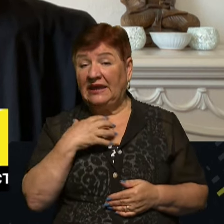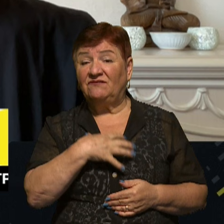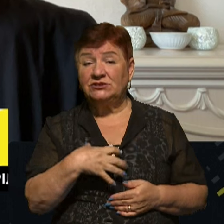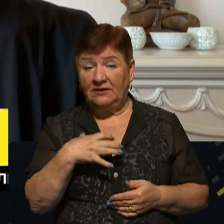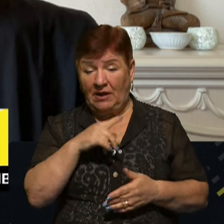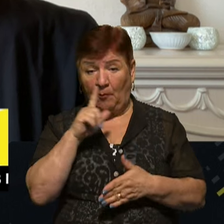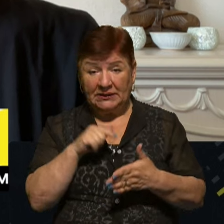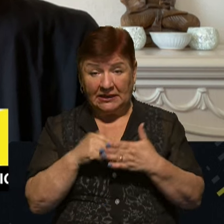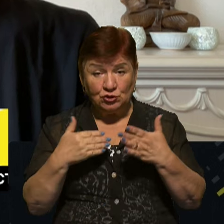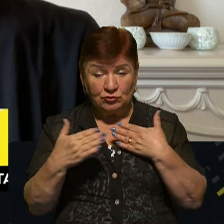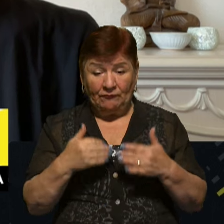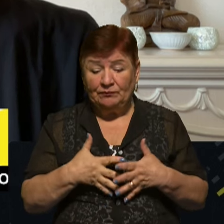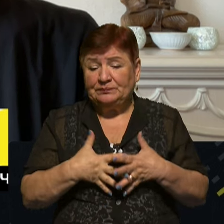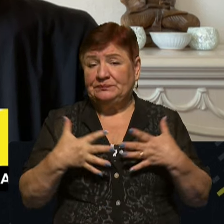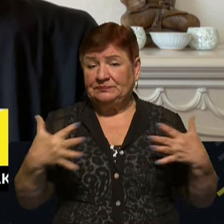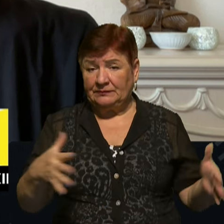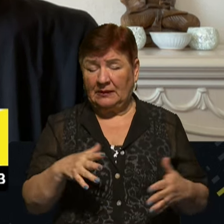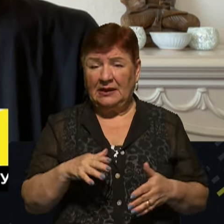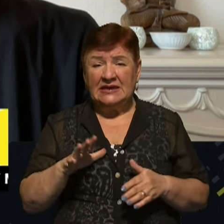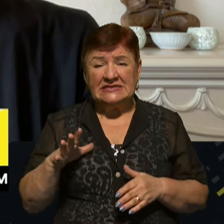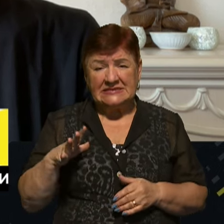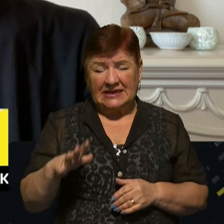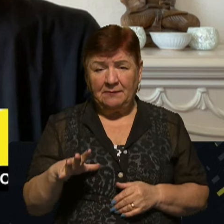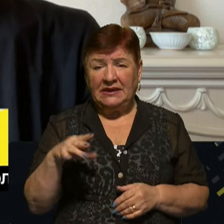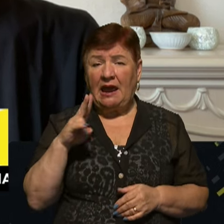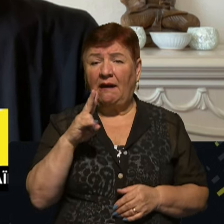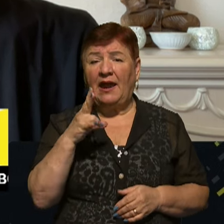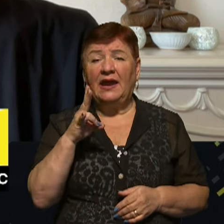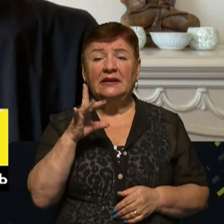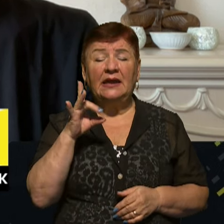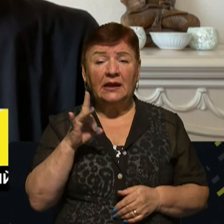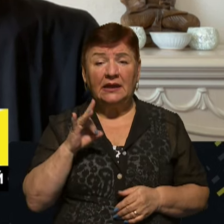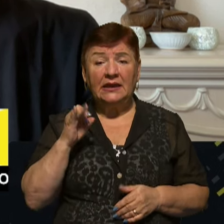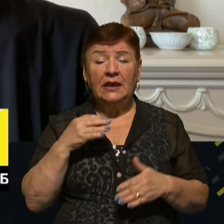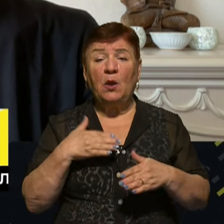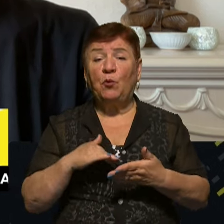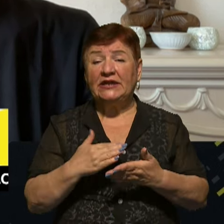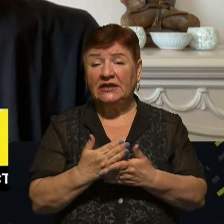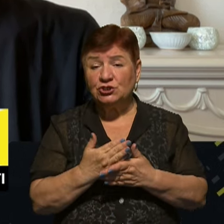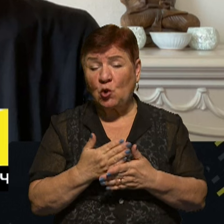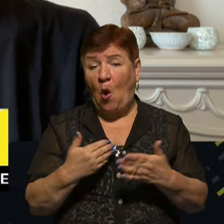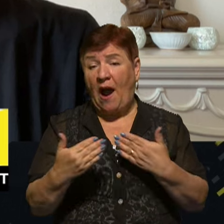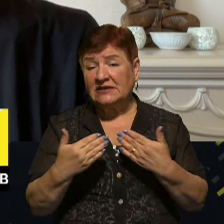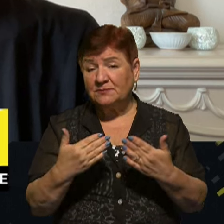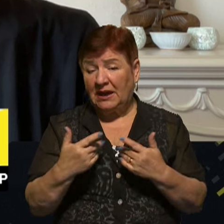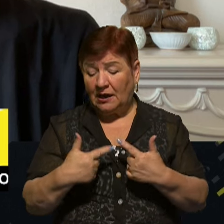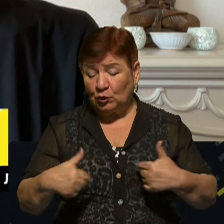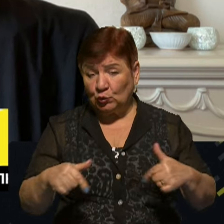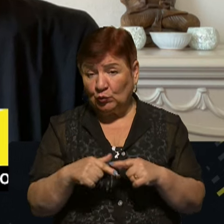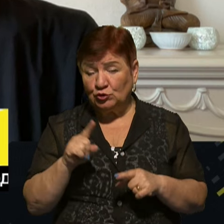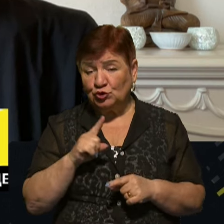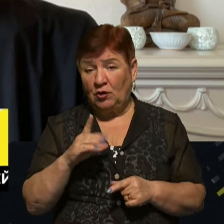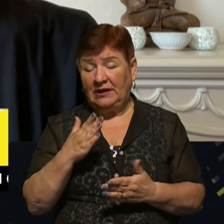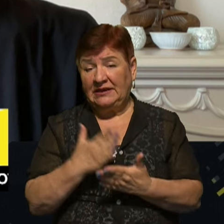щодо розширення стримування КНР. І стосується політичного аспекту, ми бачимо, що відбувається в Случних Штатах.